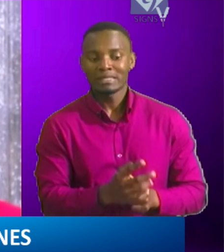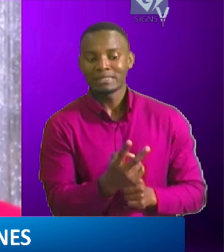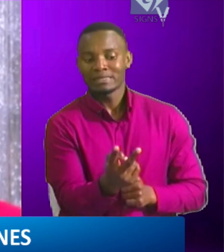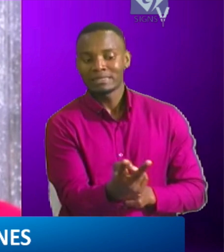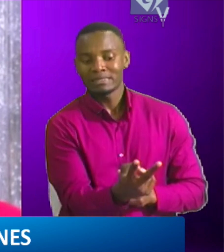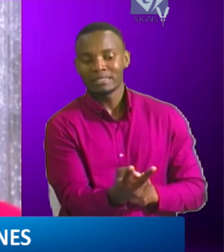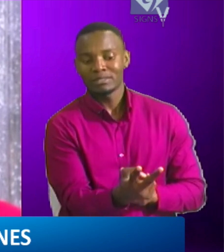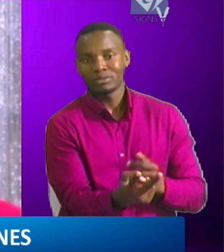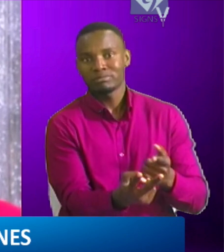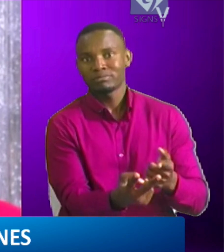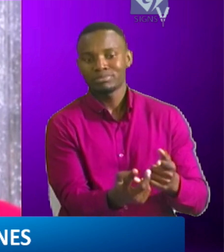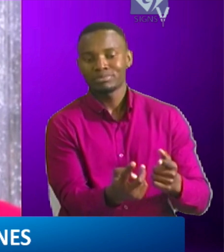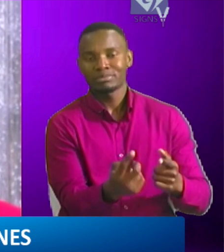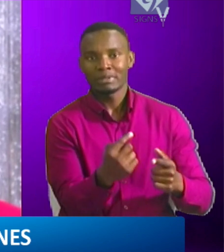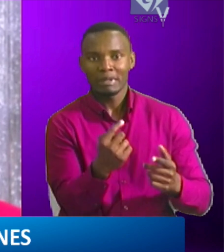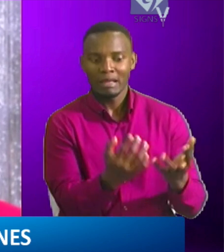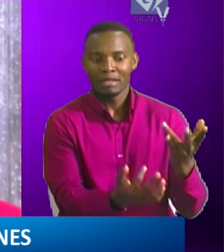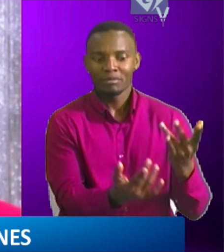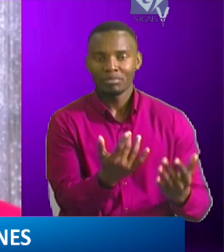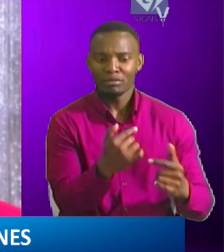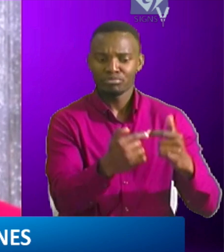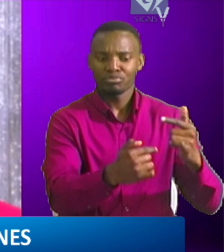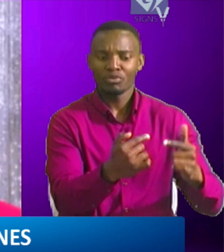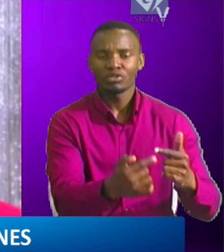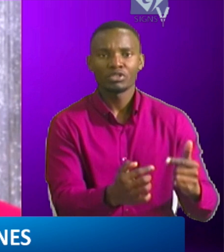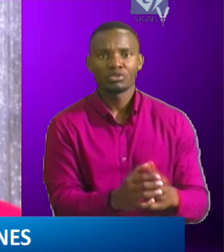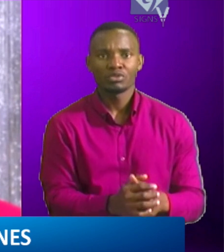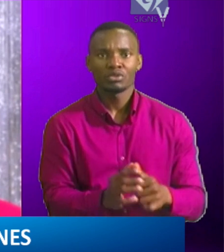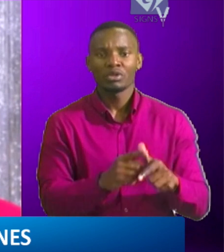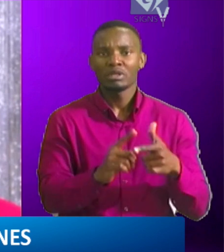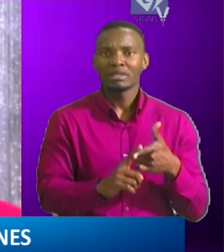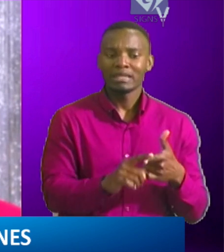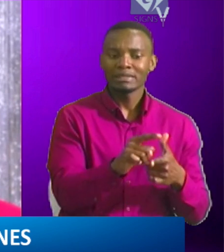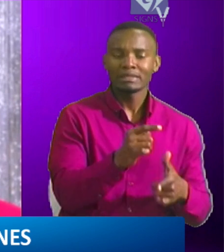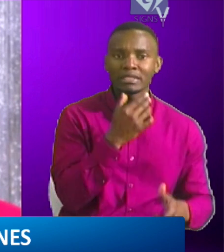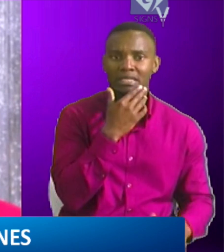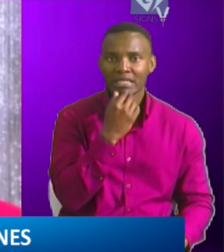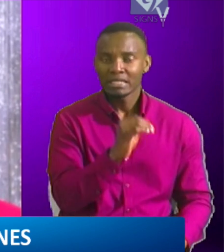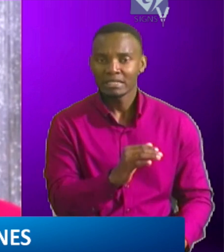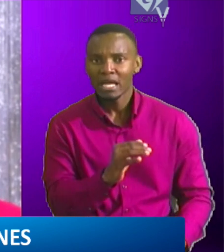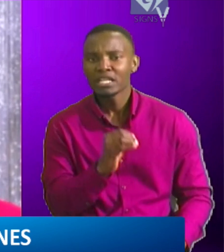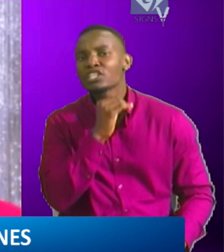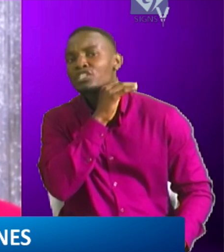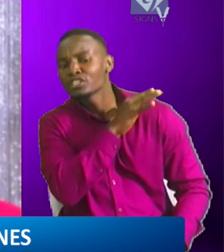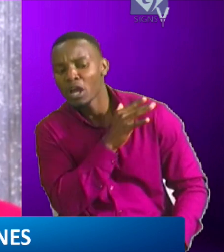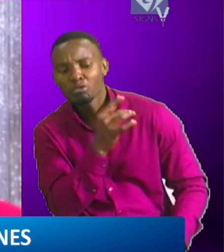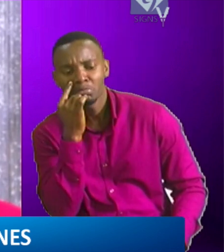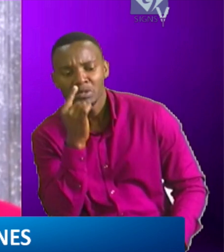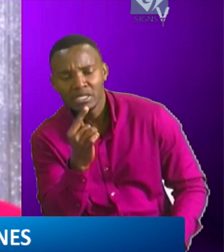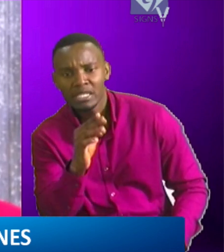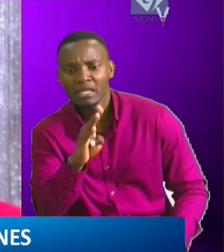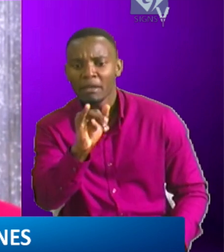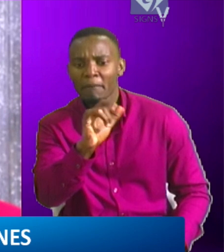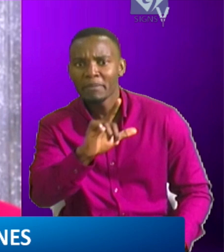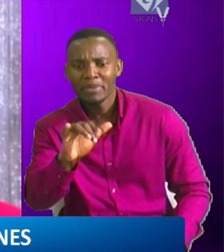kujulikana. Na kijana haka shout, ndiyo huyu bili. So, mimi nikaangalia, nikaona kijana angu